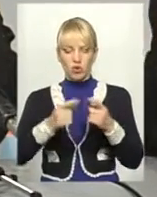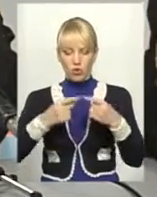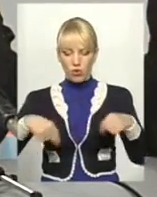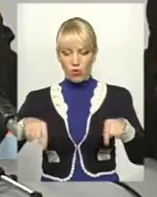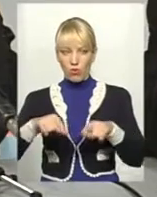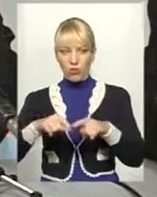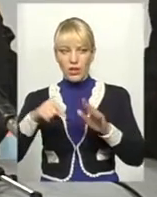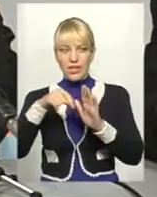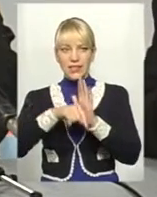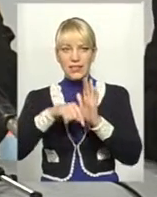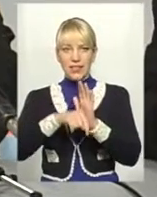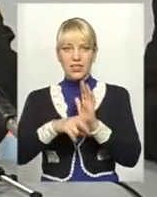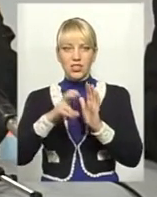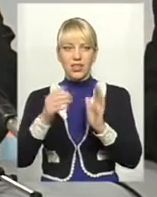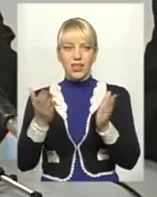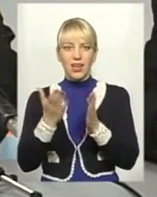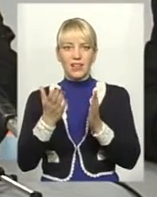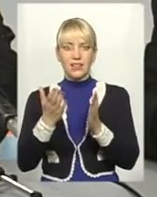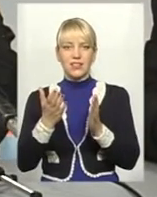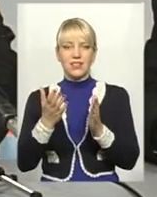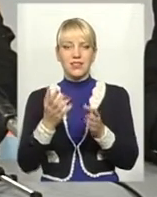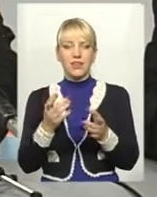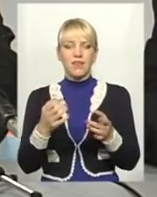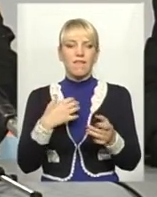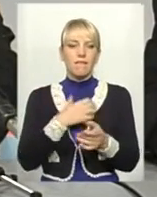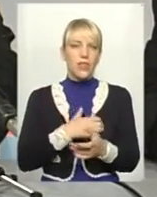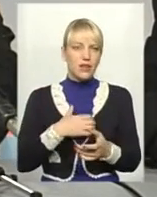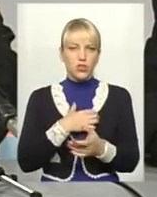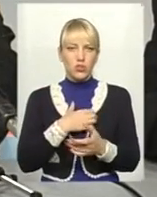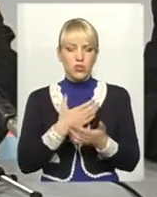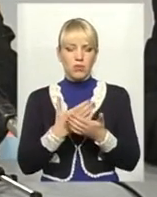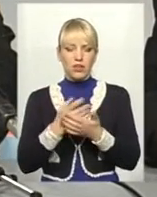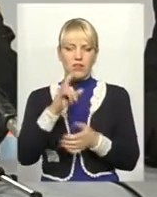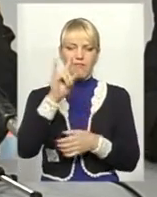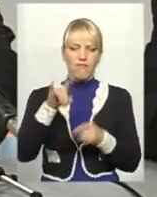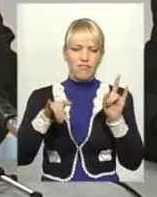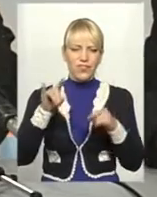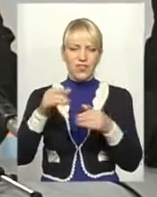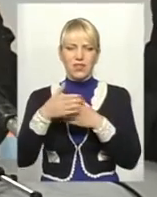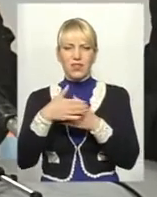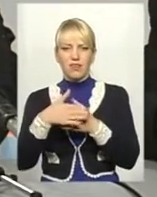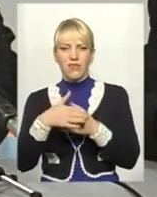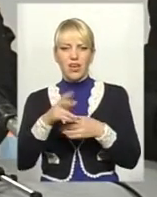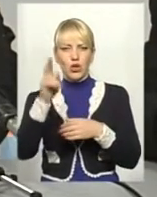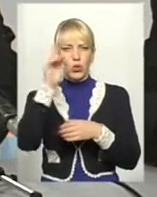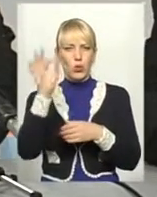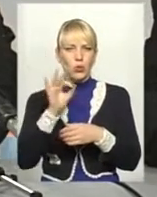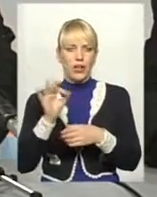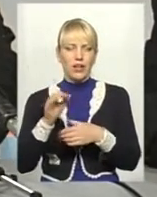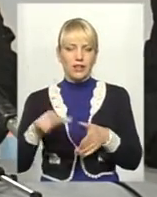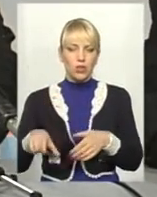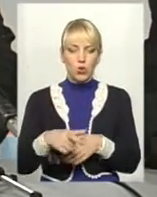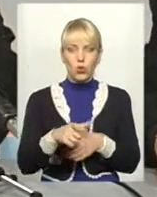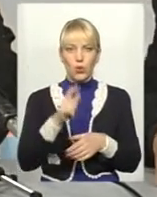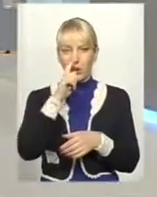Значить, на якісь екстрені позиції. Вікна, двері в школах, туалети, дорога, паливо і